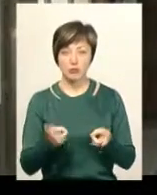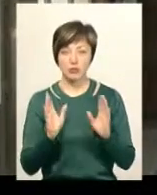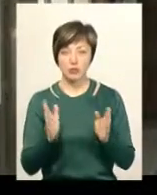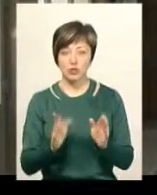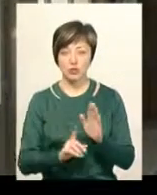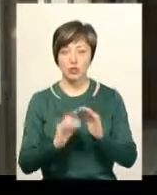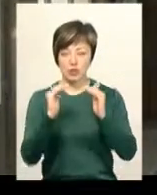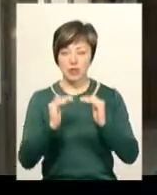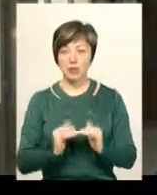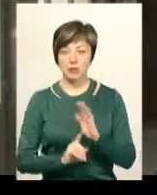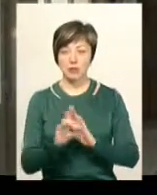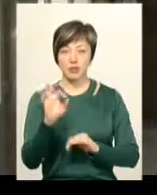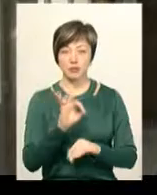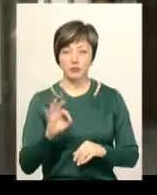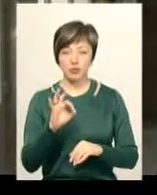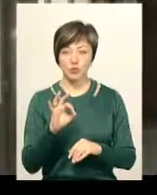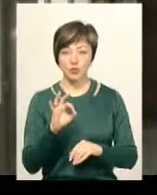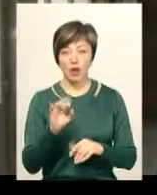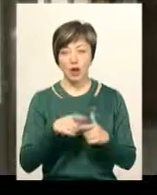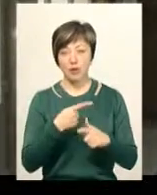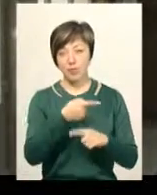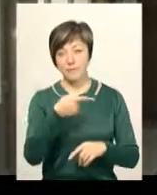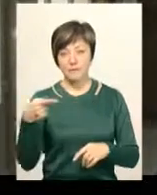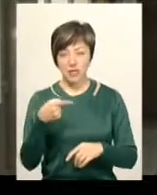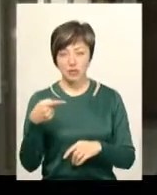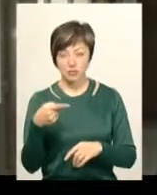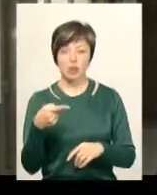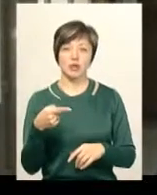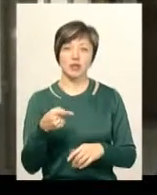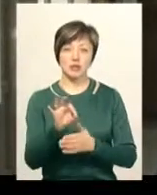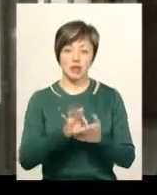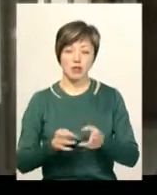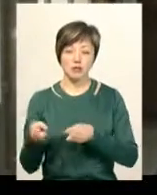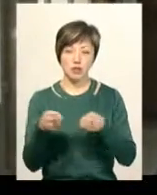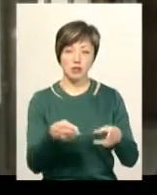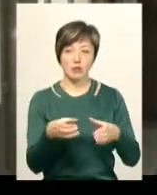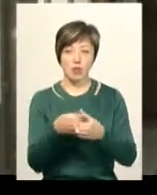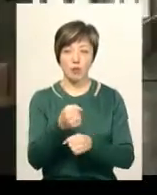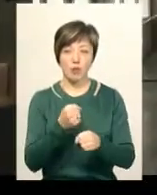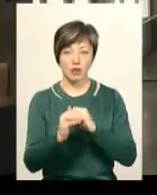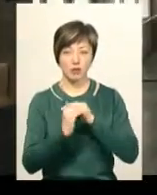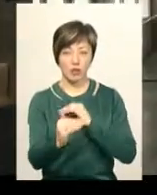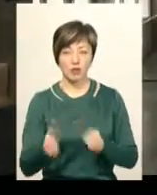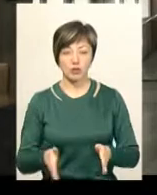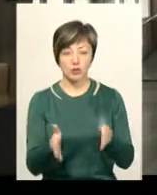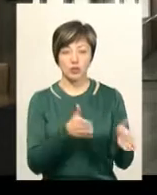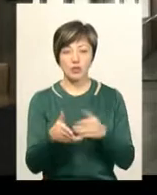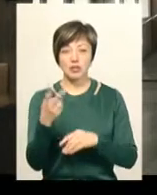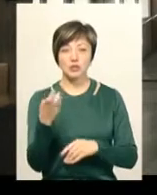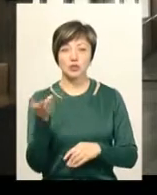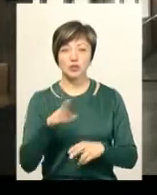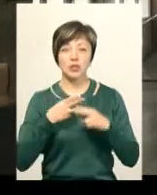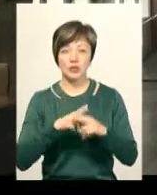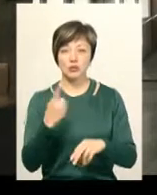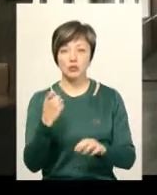опускатися температура до нульової або мінусової відмітки, то будуть виїжджати обробляти покриття. Заготовлено майже 200 одиниць